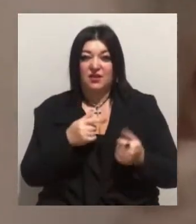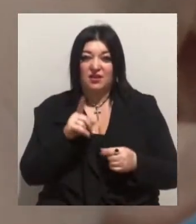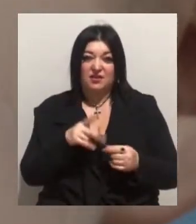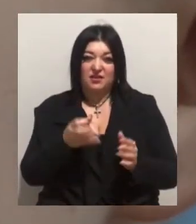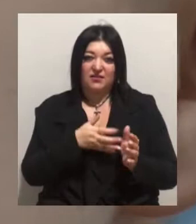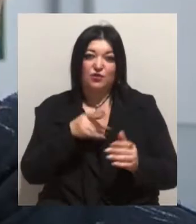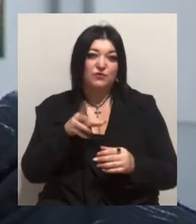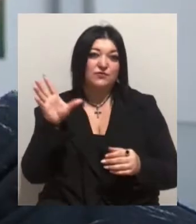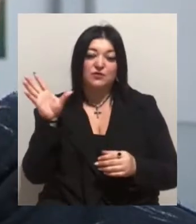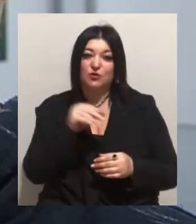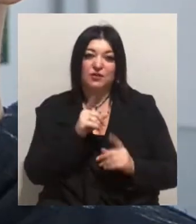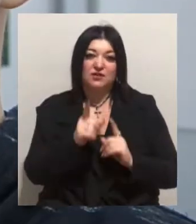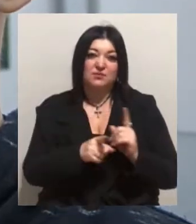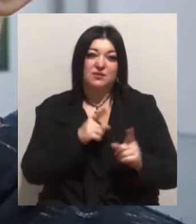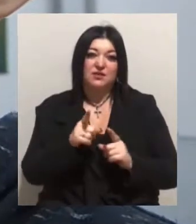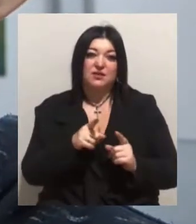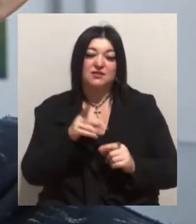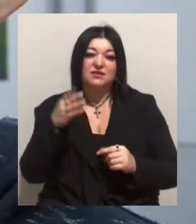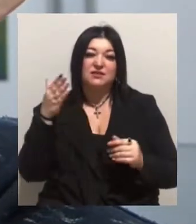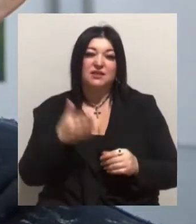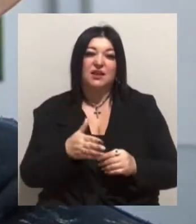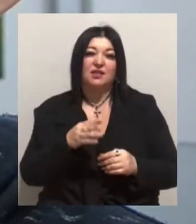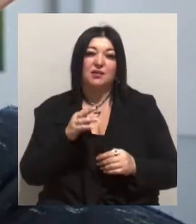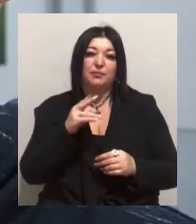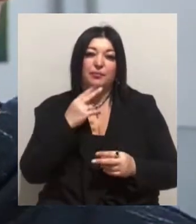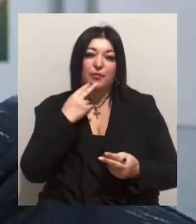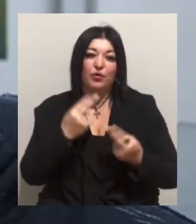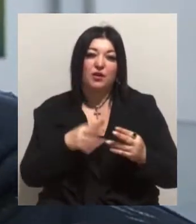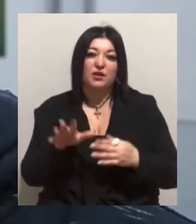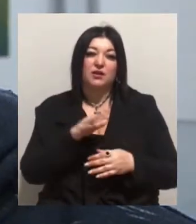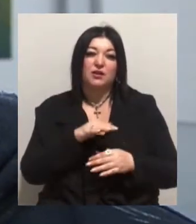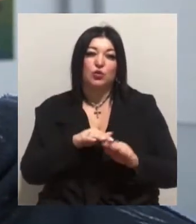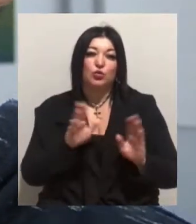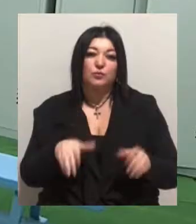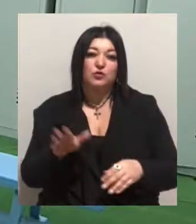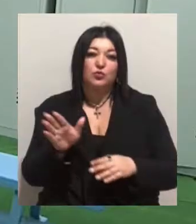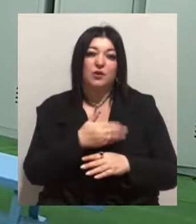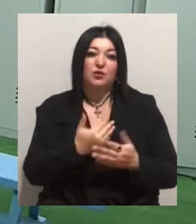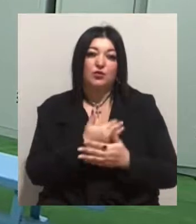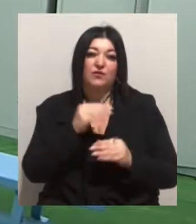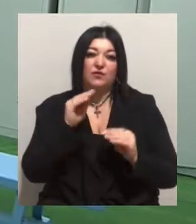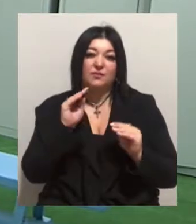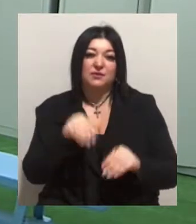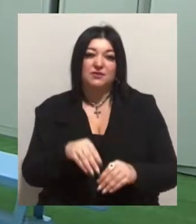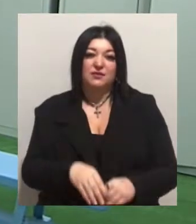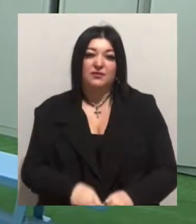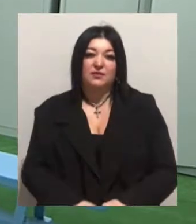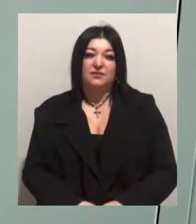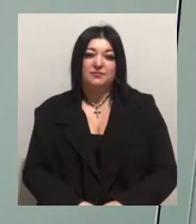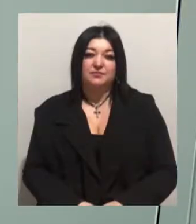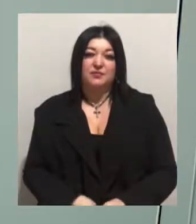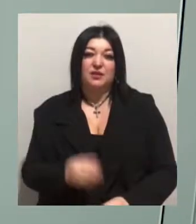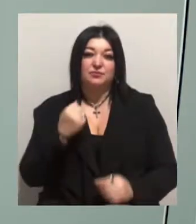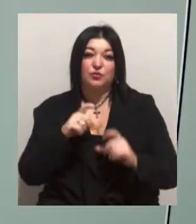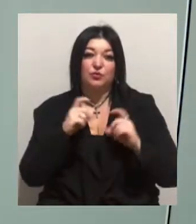змінилося. Стіни, покриття, тумбочки нові поставили. Ремонт спорткомплексу